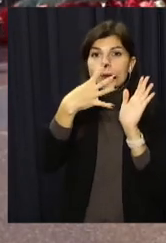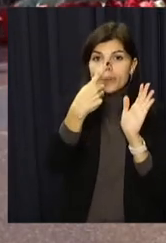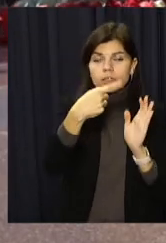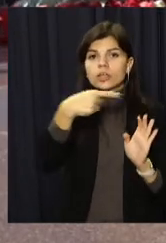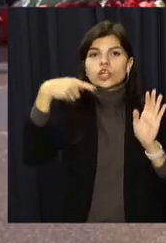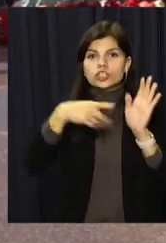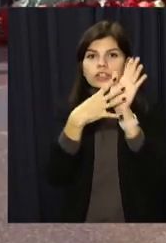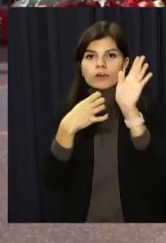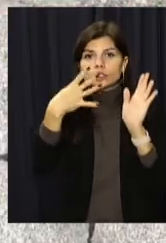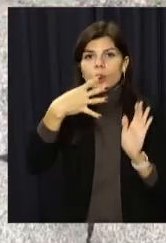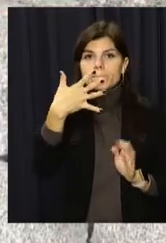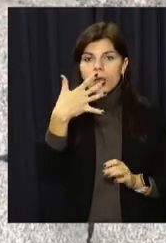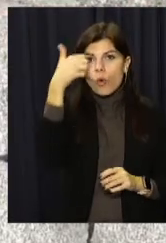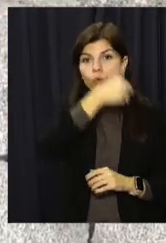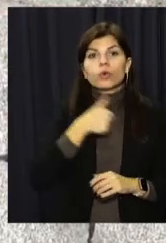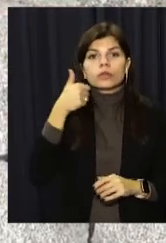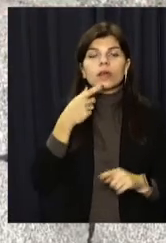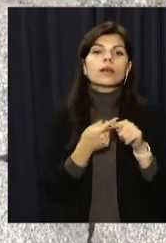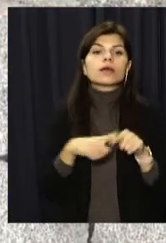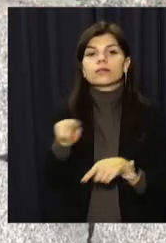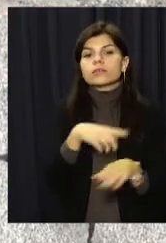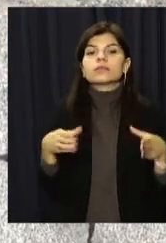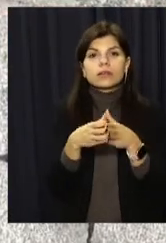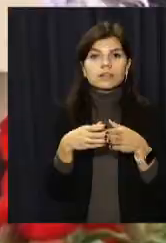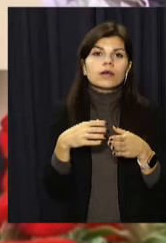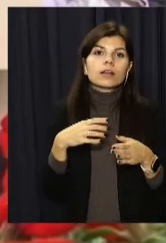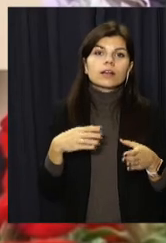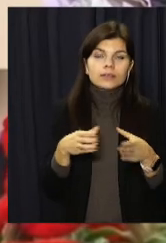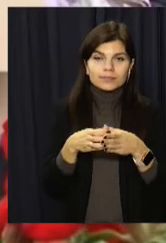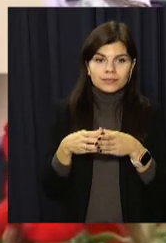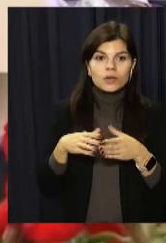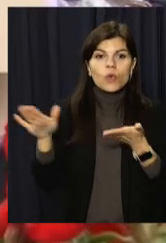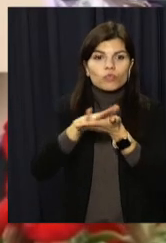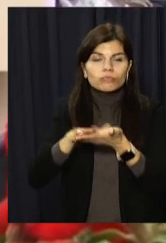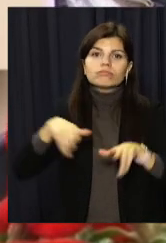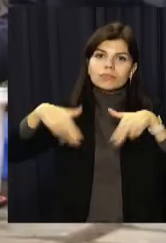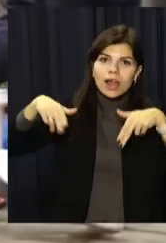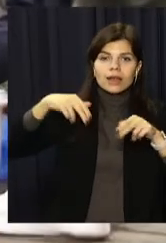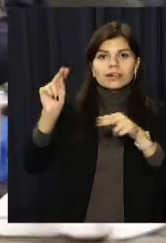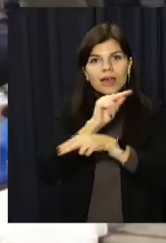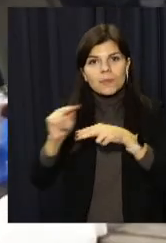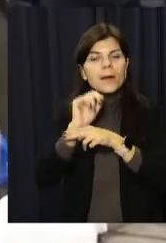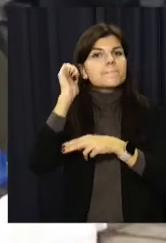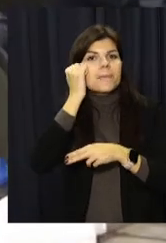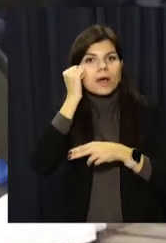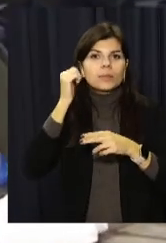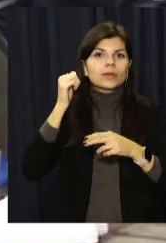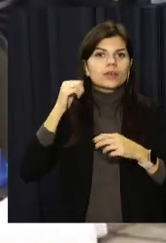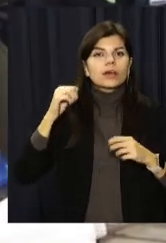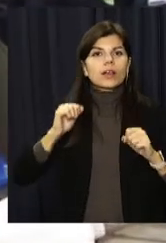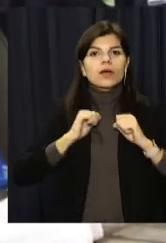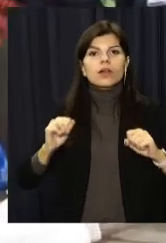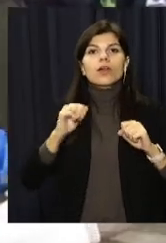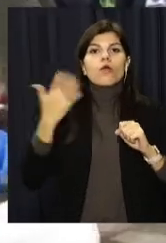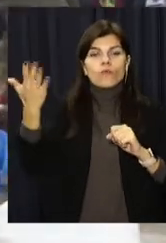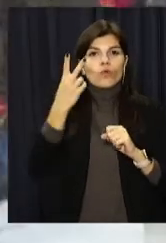-1945 роки». Партійці разом із мешканцями громад прибирали, фарбували, ремонтували пам'ятники героям Другої